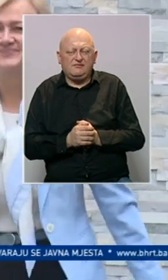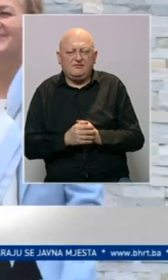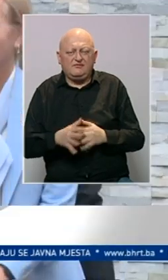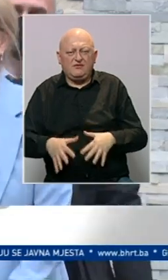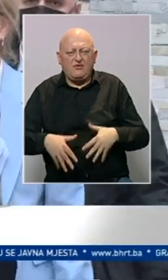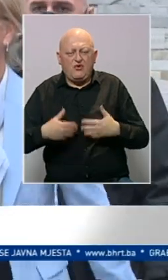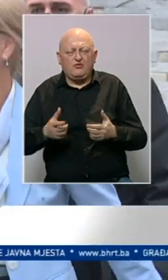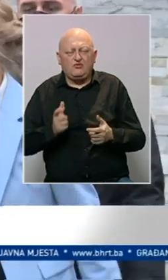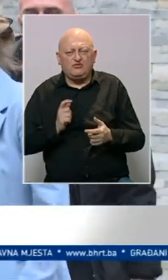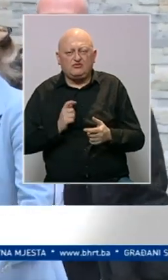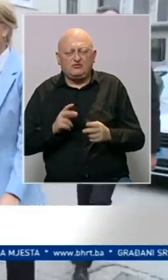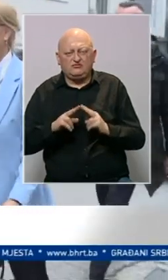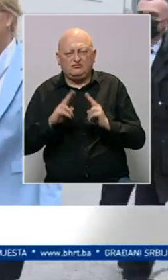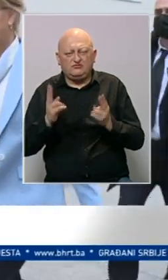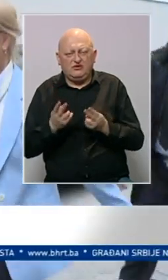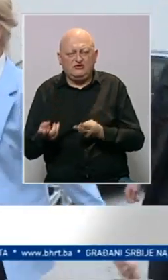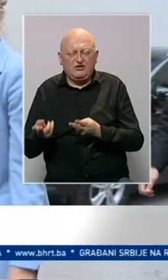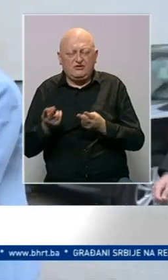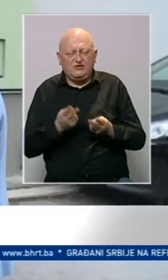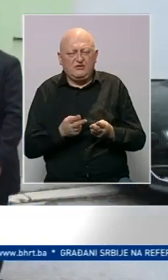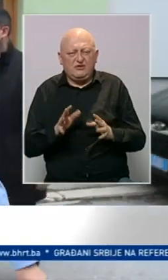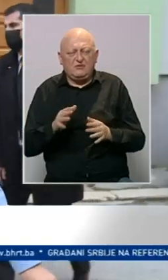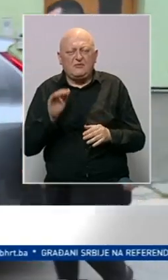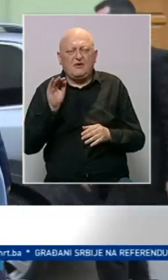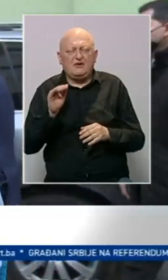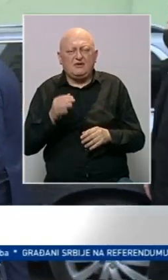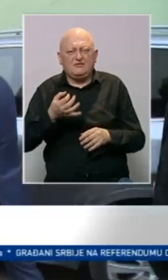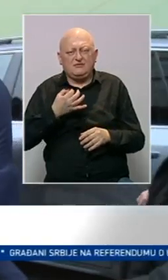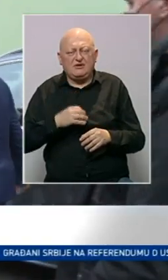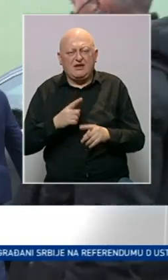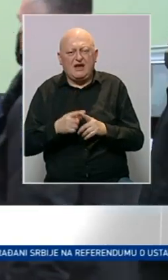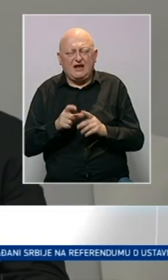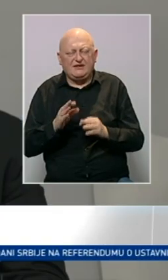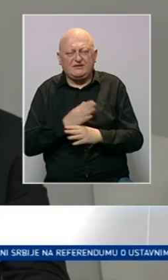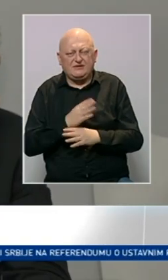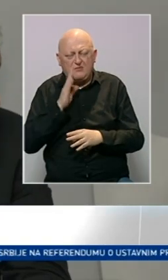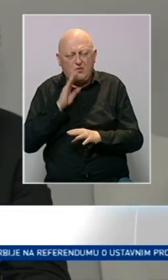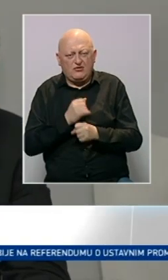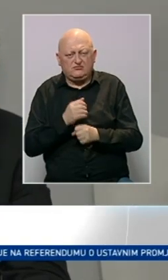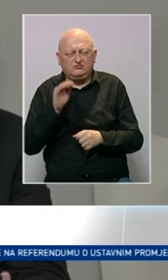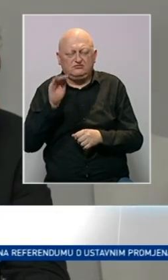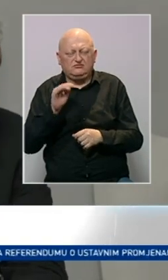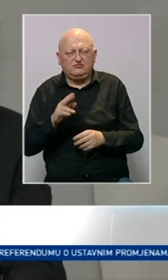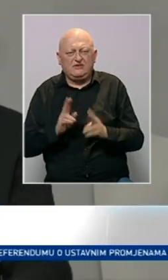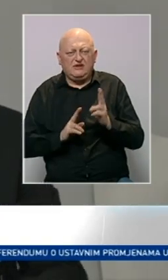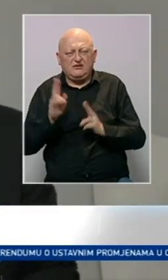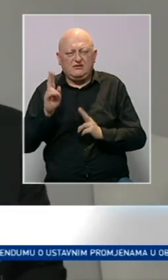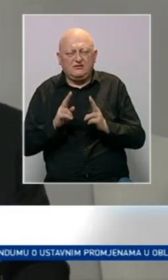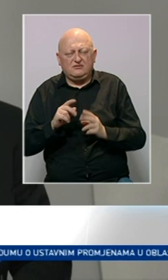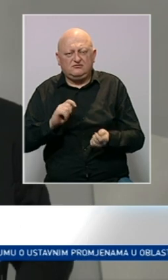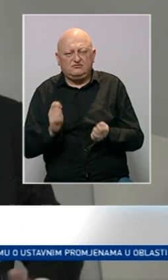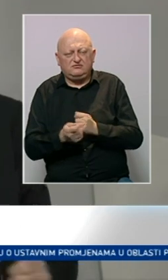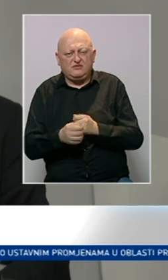Optimistično dočekujemo međunarodne goste. Barem prema najavama predsjednika HDZ-a BiH, najavljuje da bi sastanci u vezi sa